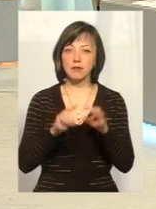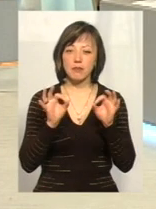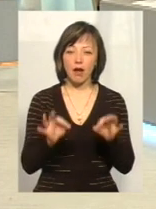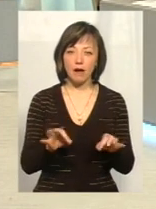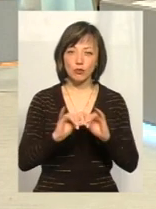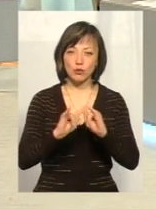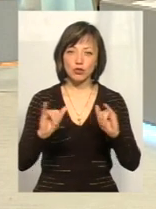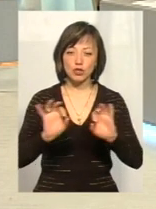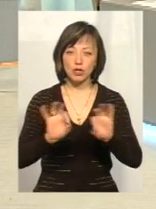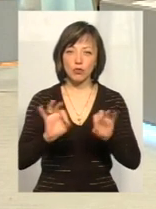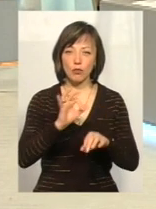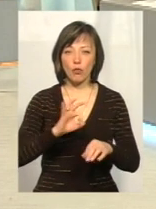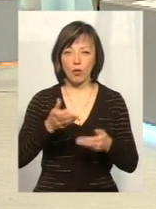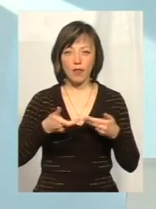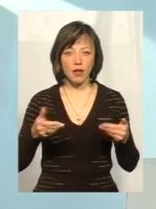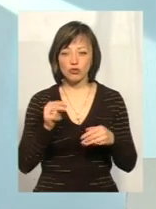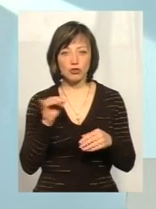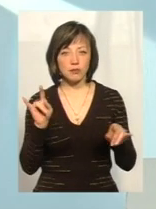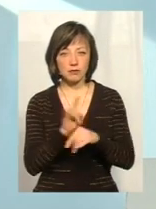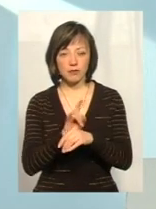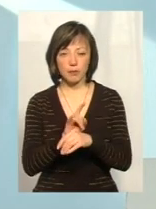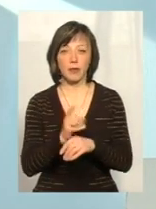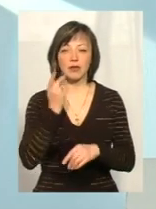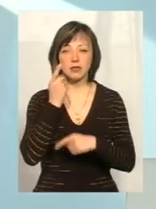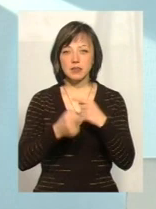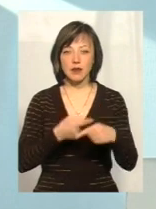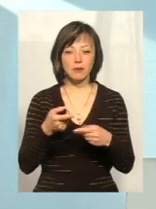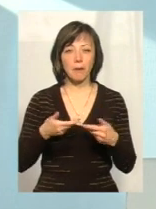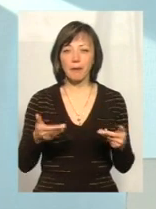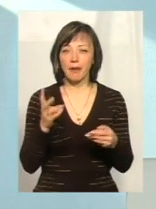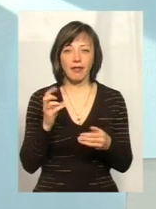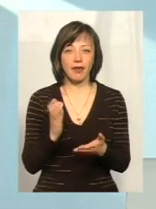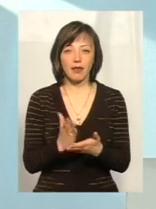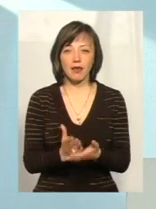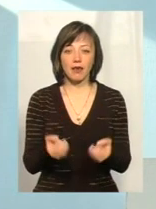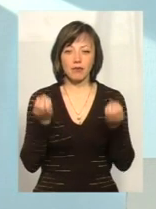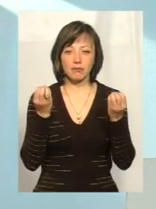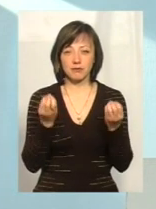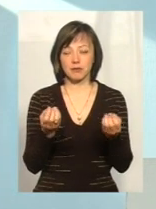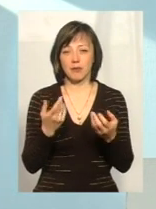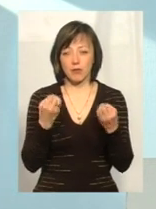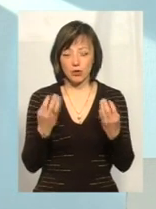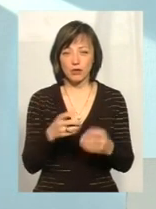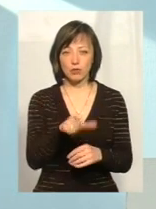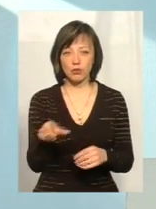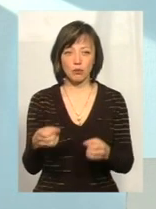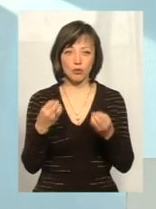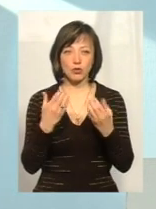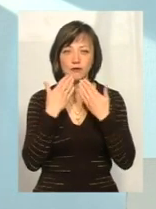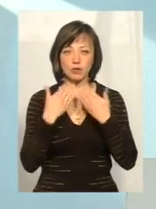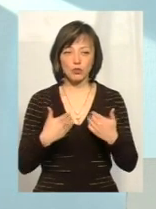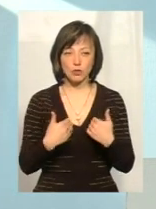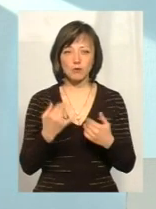поширюють про нас, чи це неправду. Завжди ми не є небожителями, ми є простими людьми, і до нас можна просто